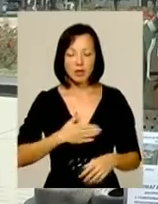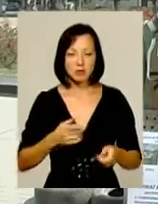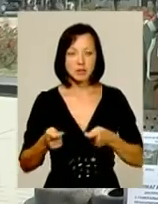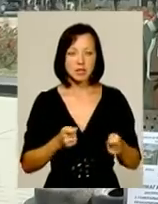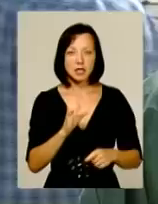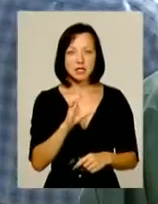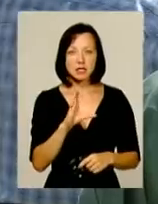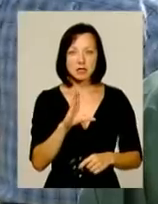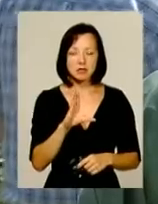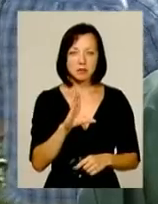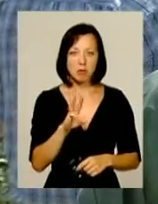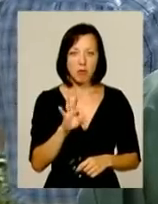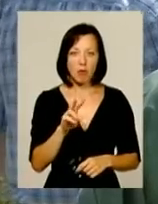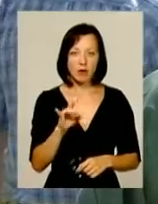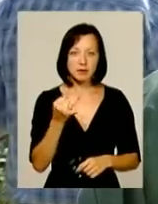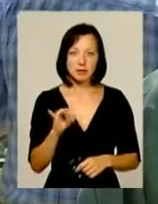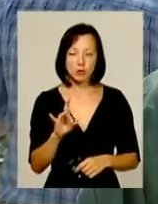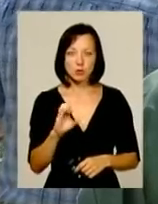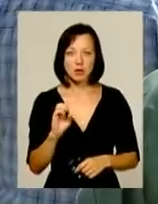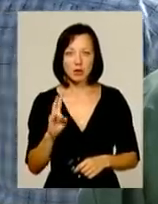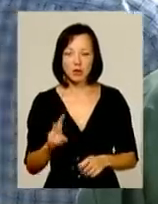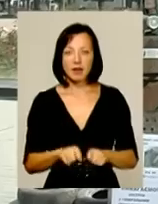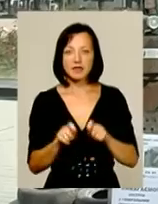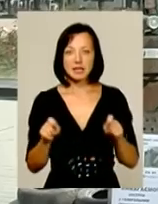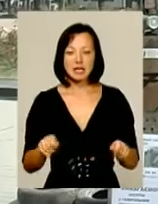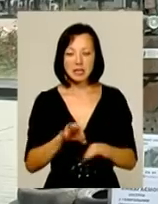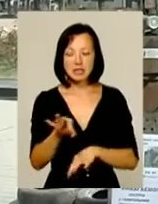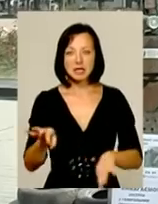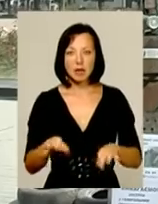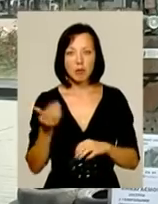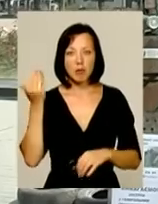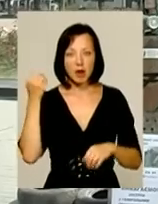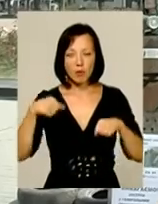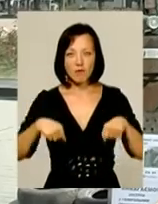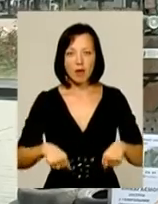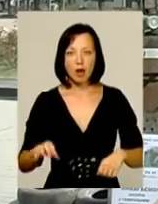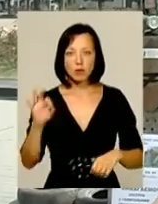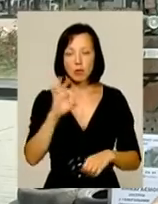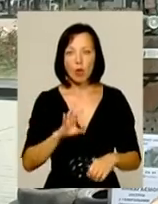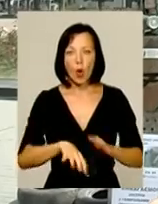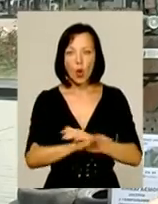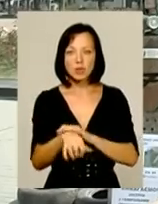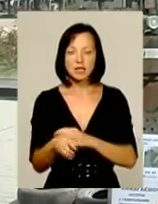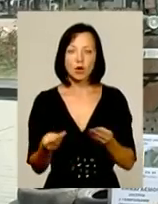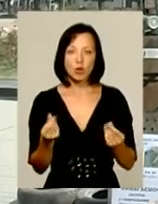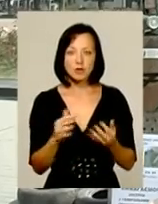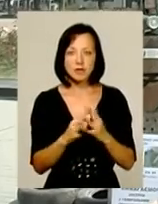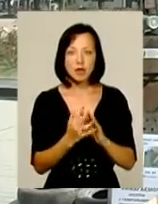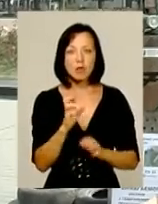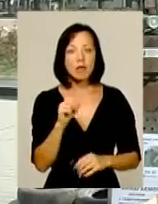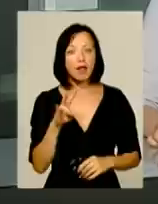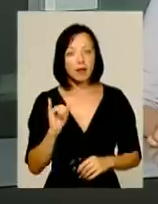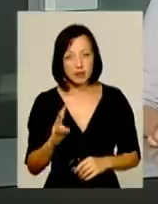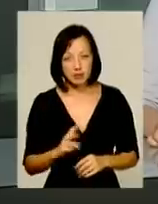– це Смолінський Руслан. Відкрита схема також попередньої влади по розкраданню грошей по селу Балин.